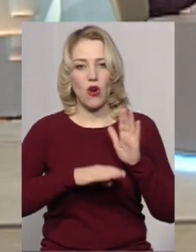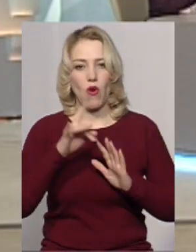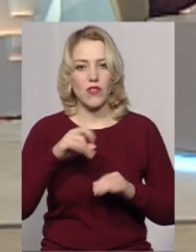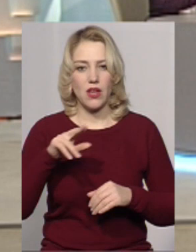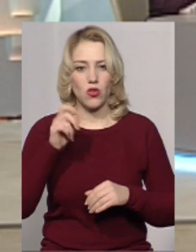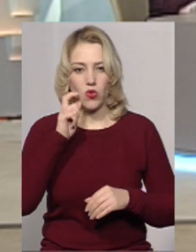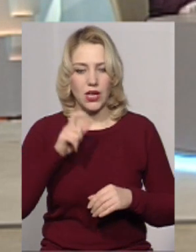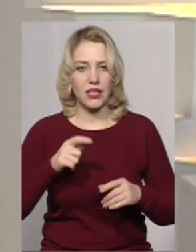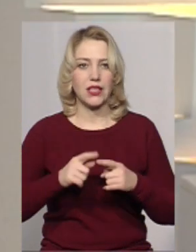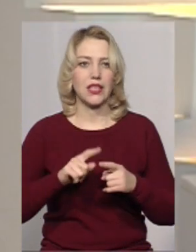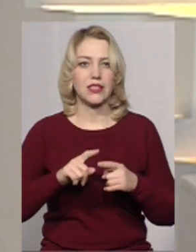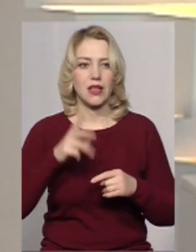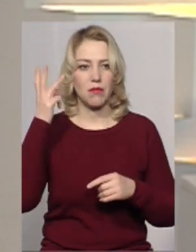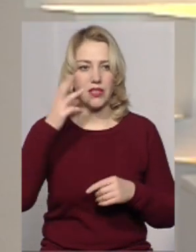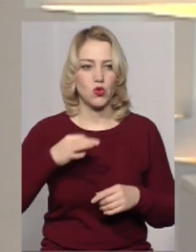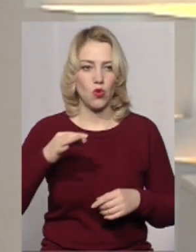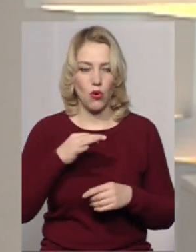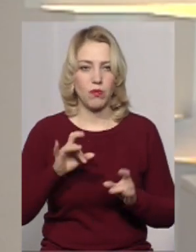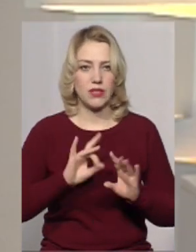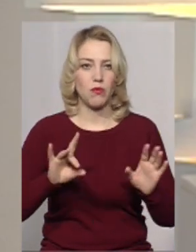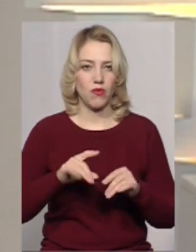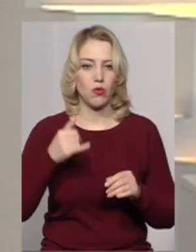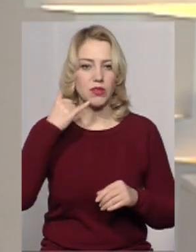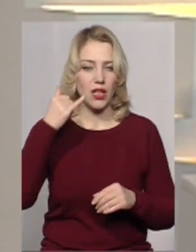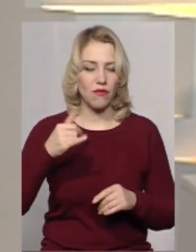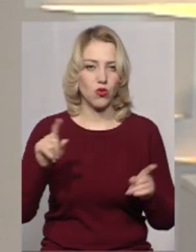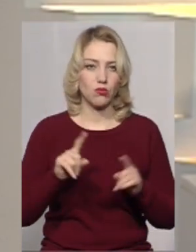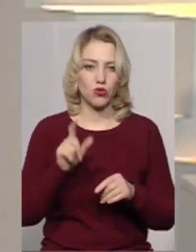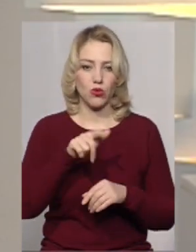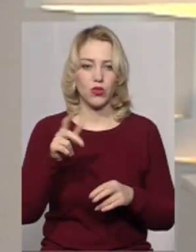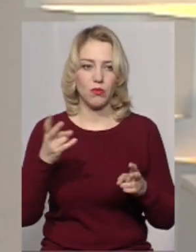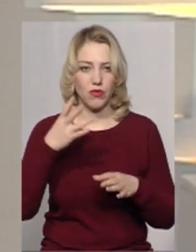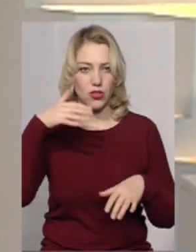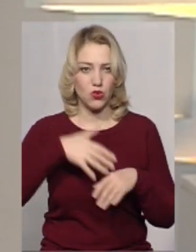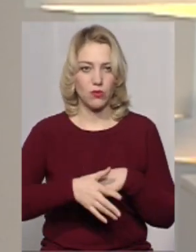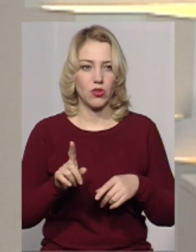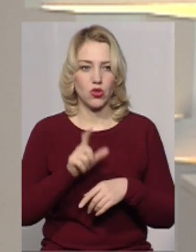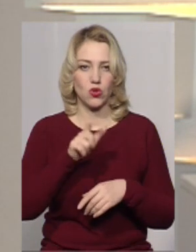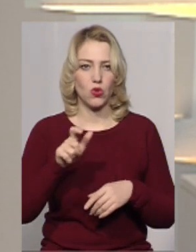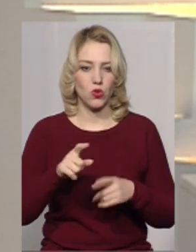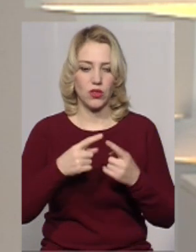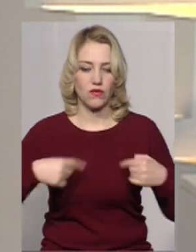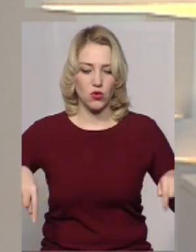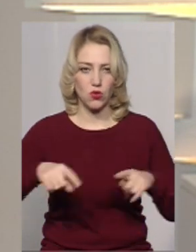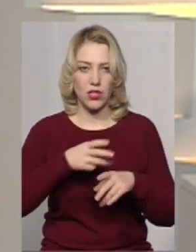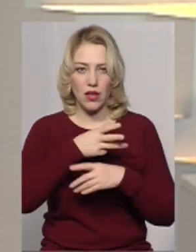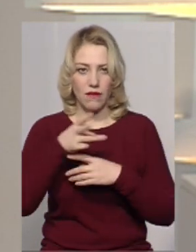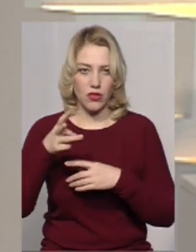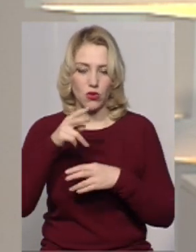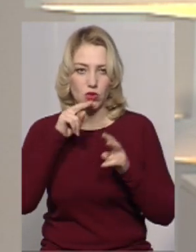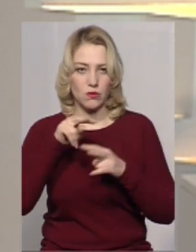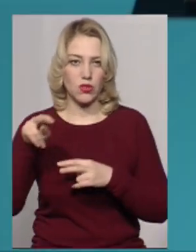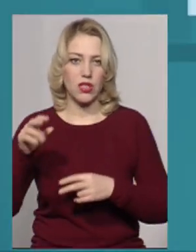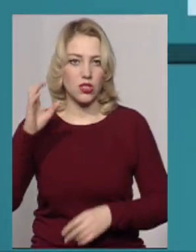людини у Хмельницькій області Оксана Кізаєва повідомила телефоном, що люди повинні розуміти, що вони у зоні відеоспостереження.